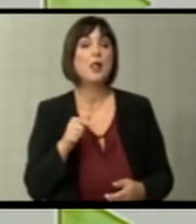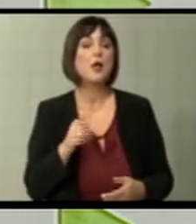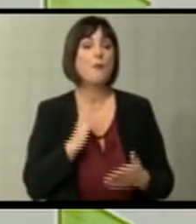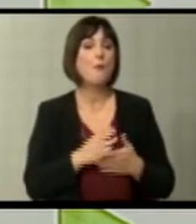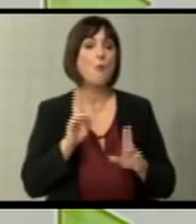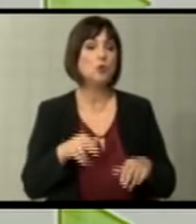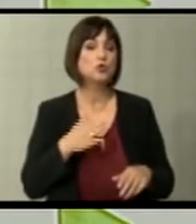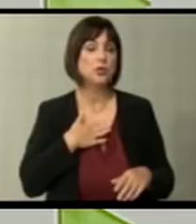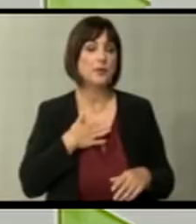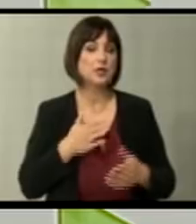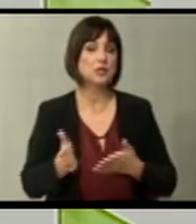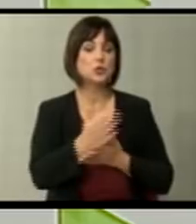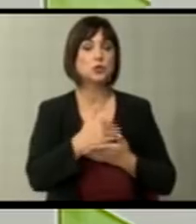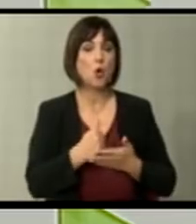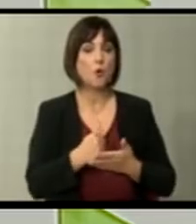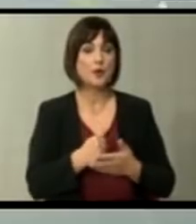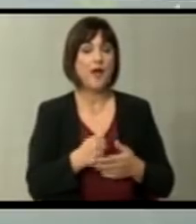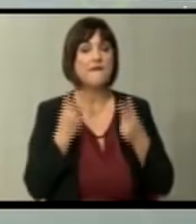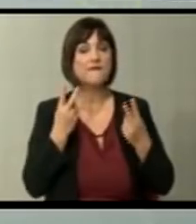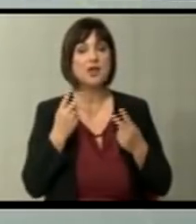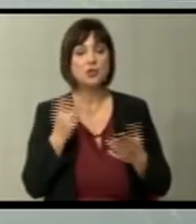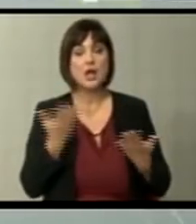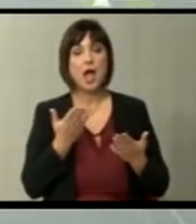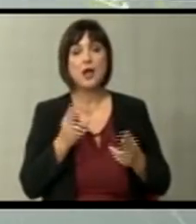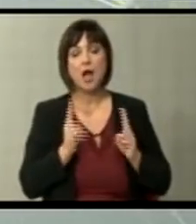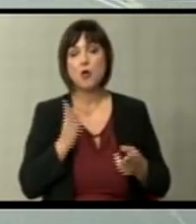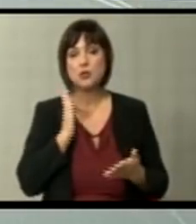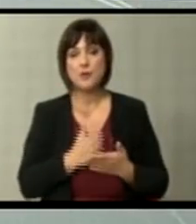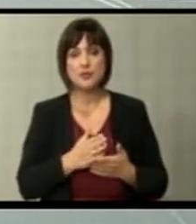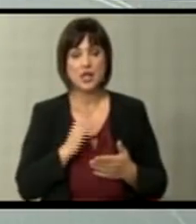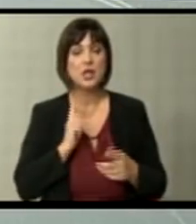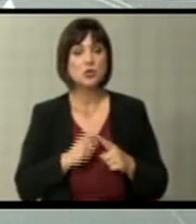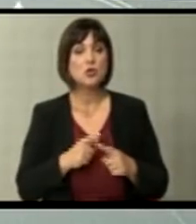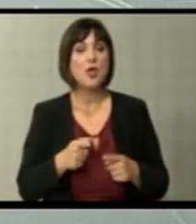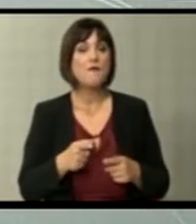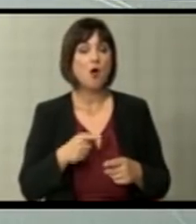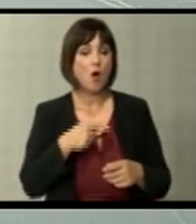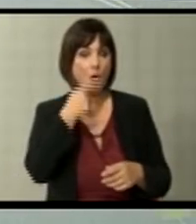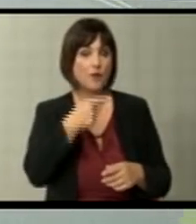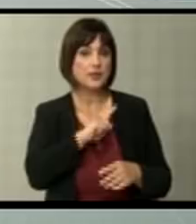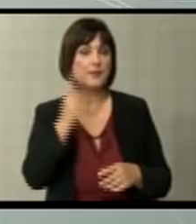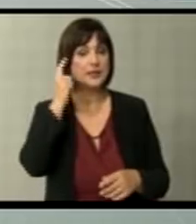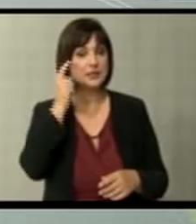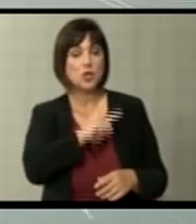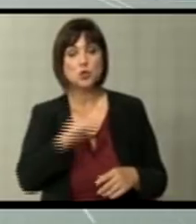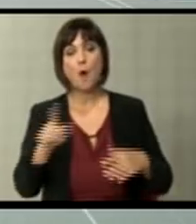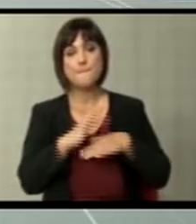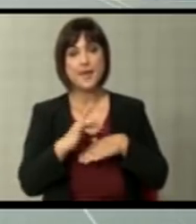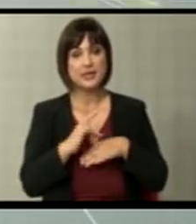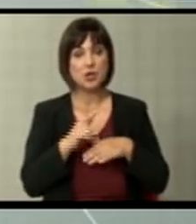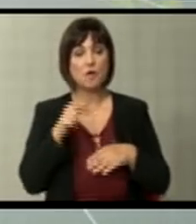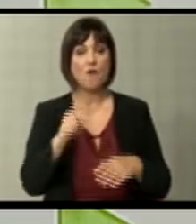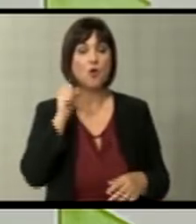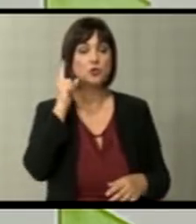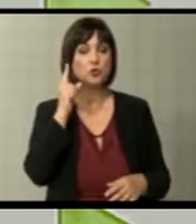може би и може да се собере некоја Значи башна формулацијата, како ќе биде? Во секој случај, меѓуто формулацијата нема да ја знаеме до петок. Бидејќи во